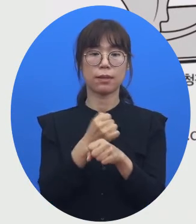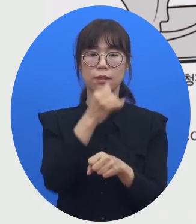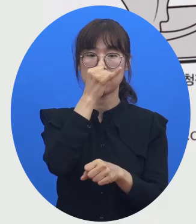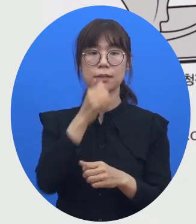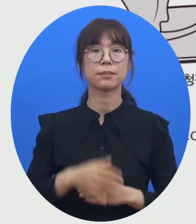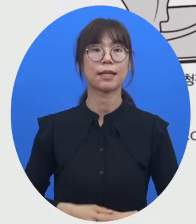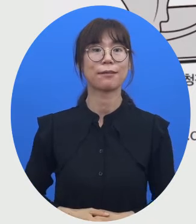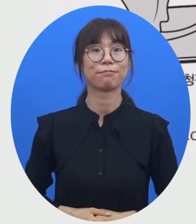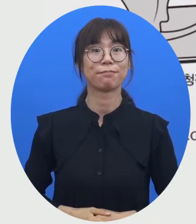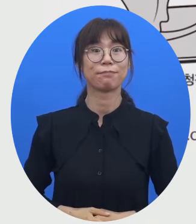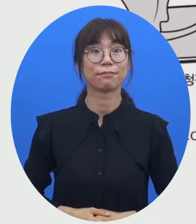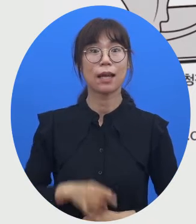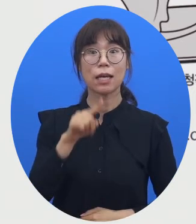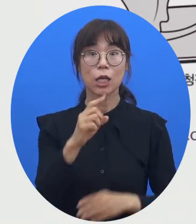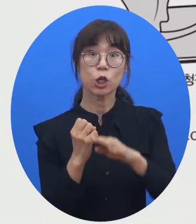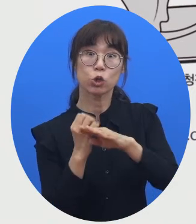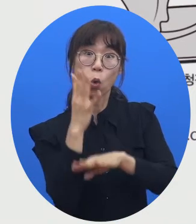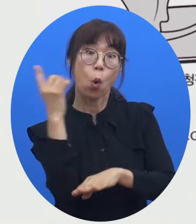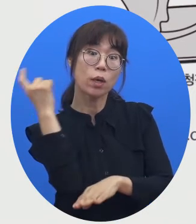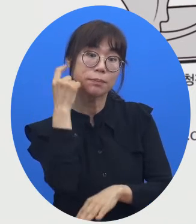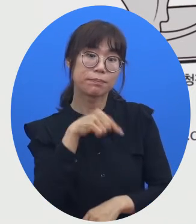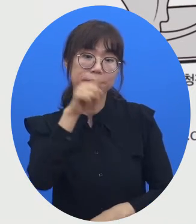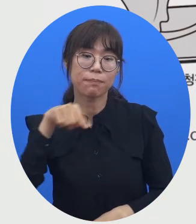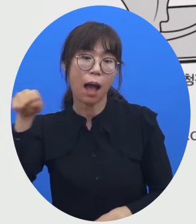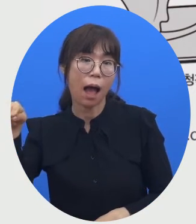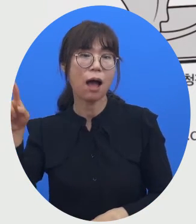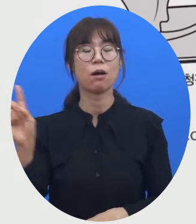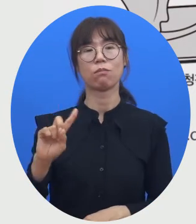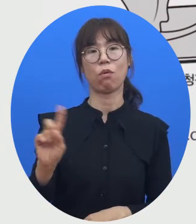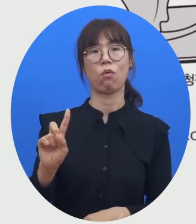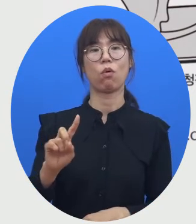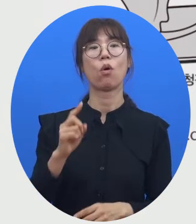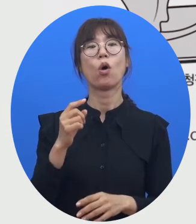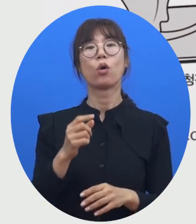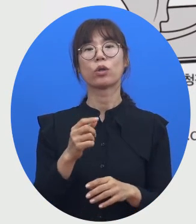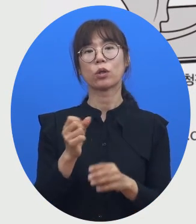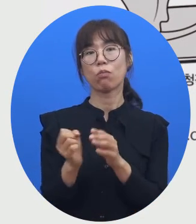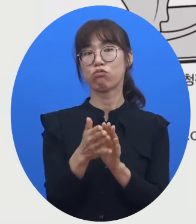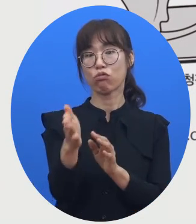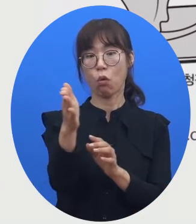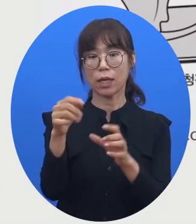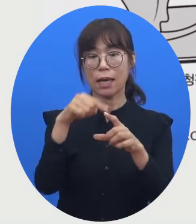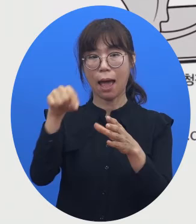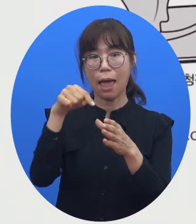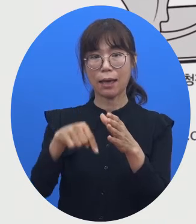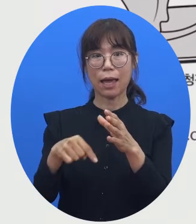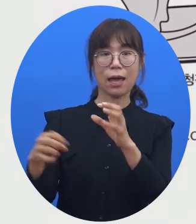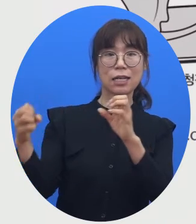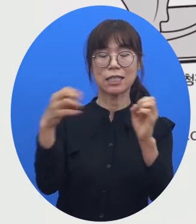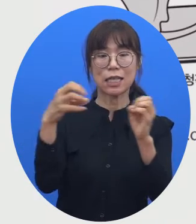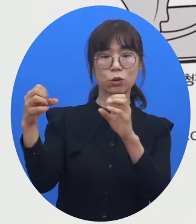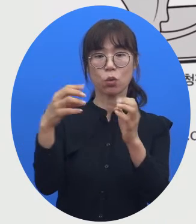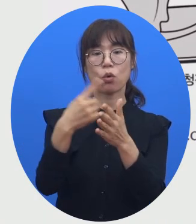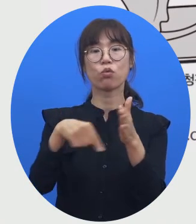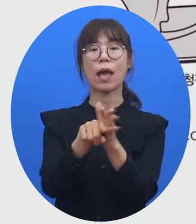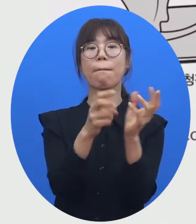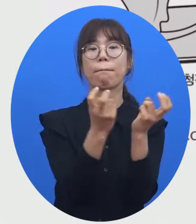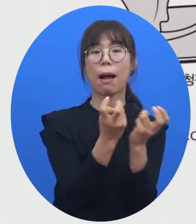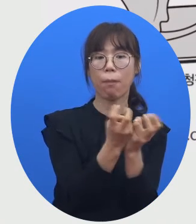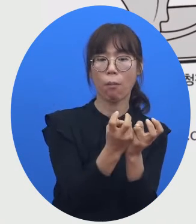겁니다. 그래서 초음파는 돌고래에게 의사소통의 수단이자 공간인식의 수단으로